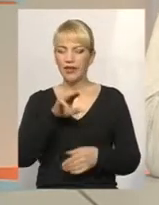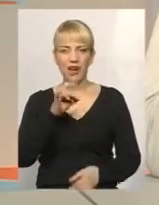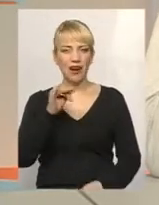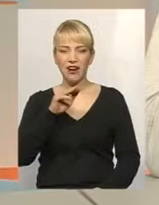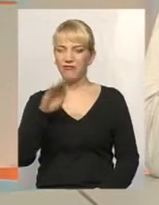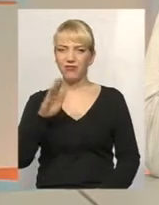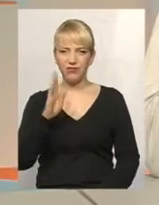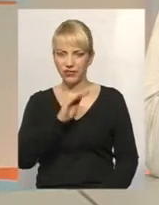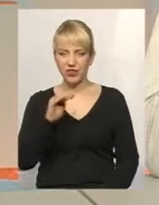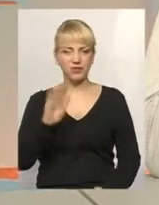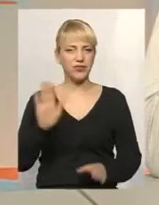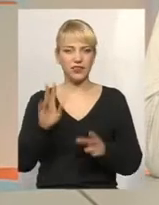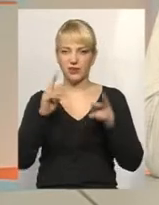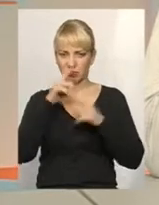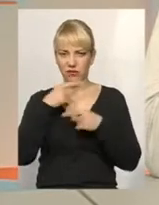внесок.